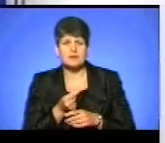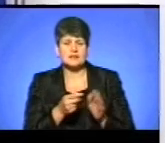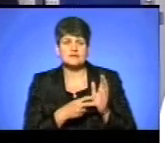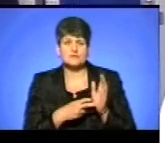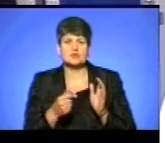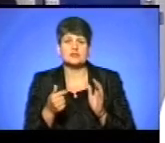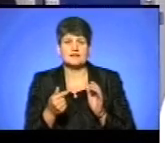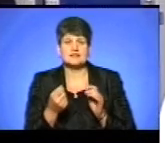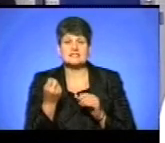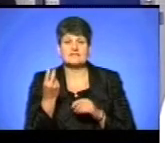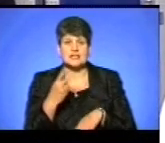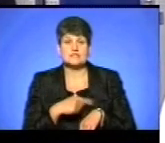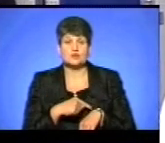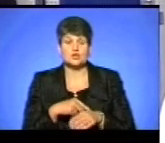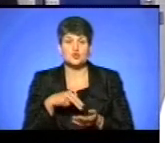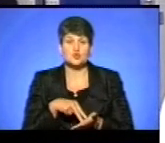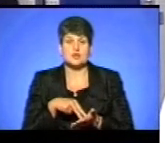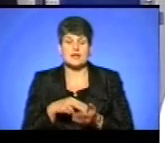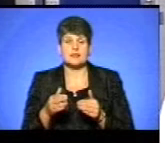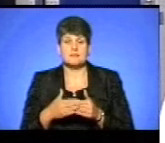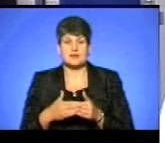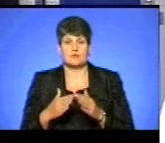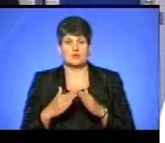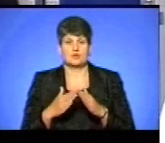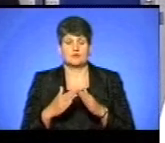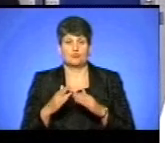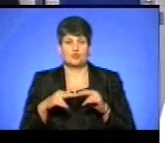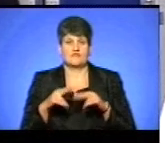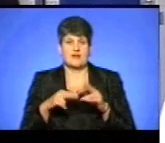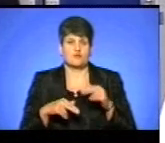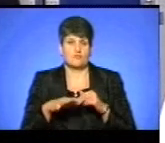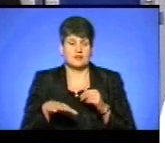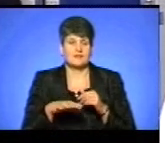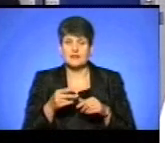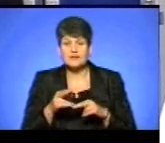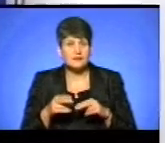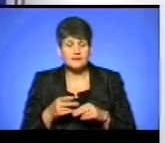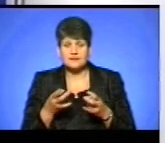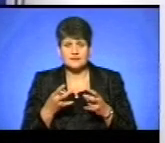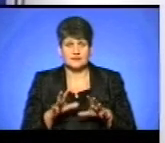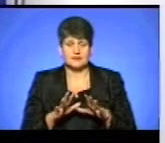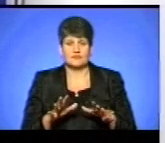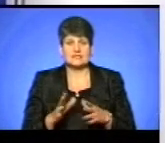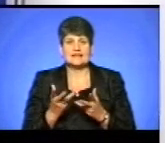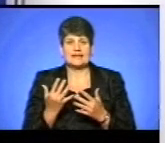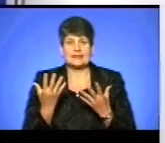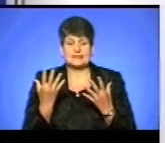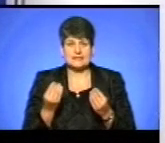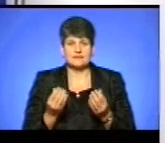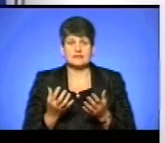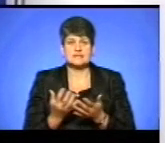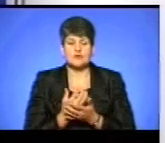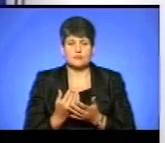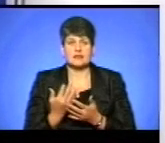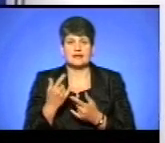700 гривень за 12 годин стояння біля будівельного майданчика. Вона цього не вартує. Тому що вони за декілька днів зароблять декілька гривень,